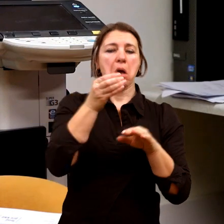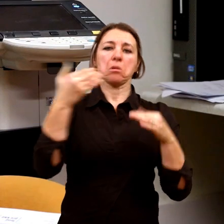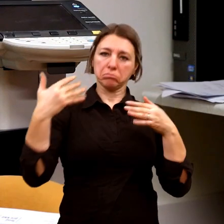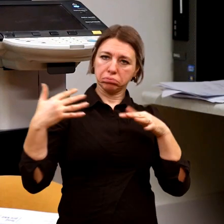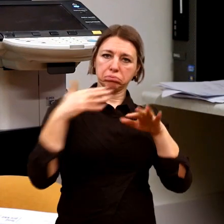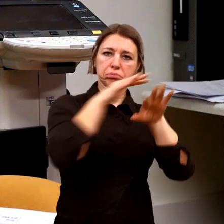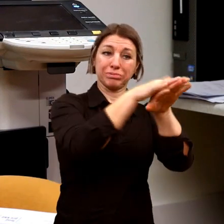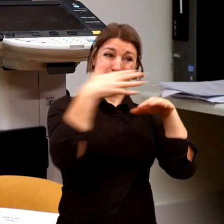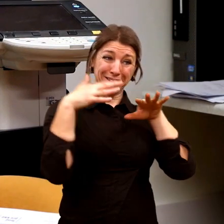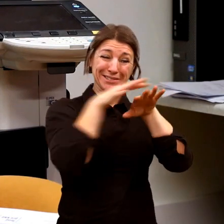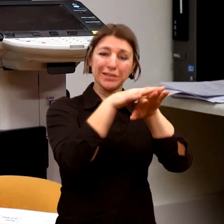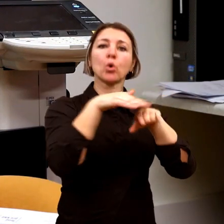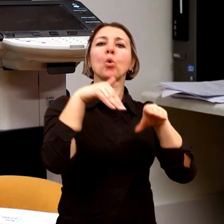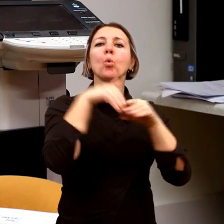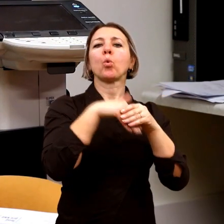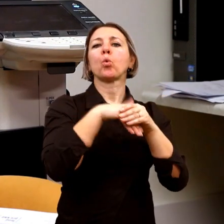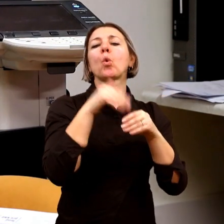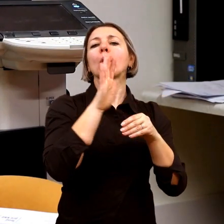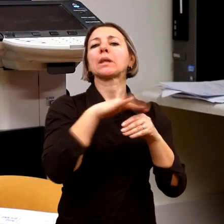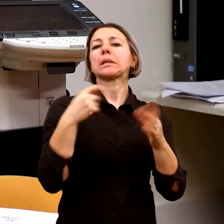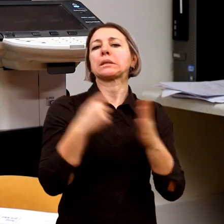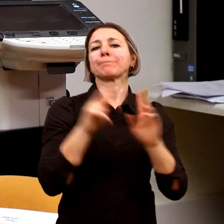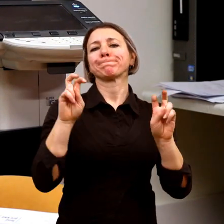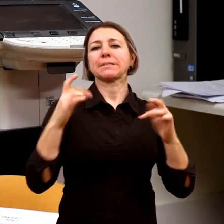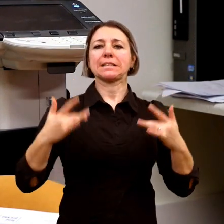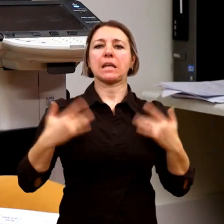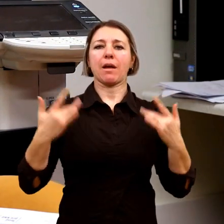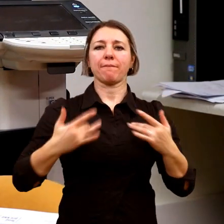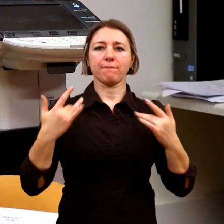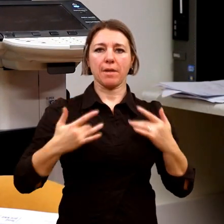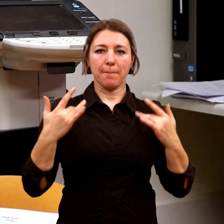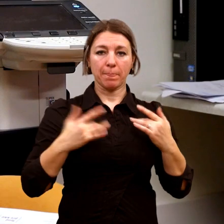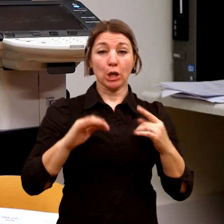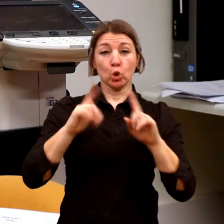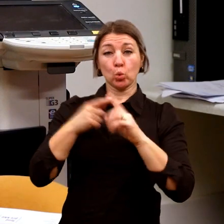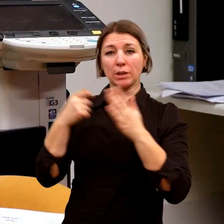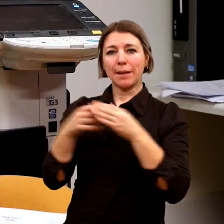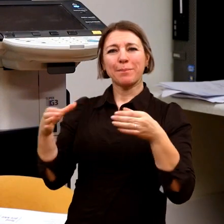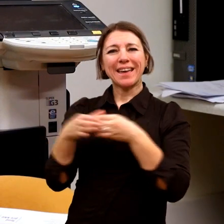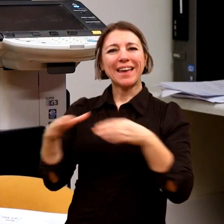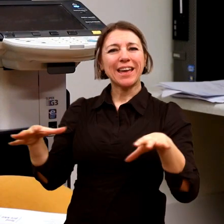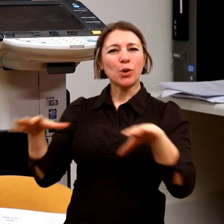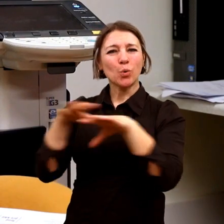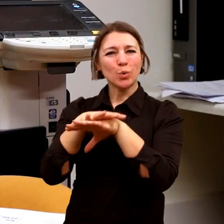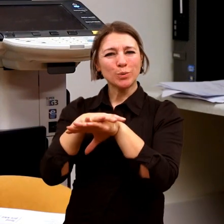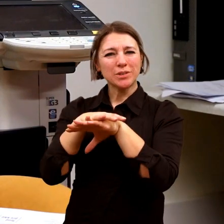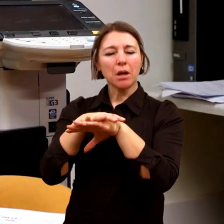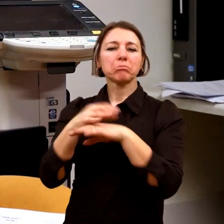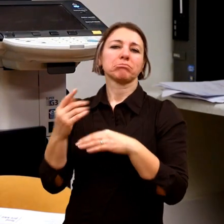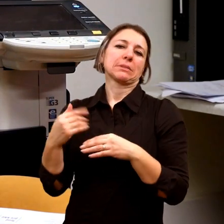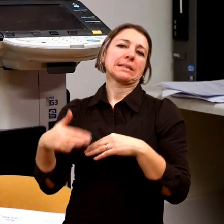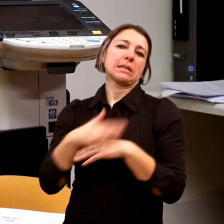školy, kde jsou děti, do skupiny, kde jsou děti intaktní. Zatímco při inkluzi tam vycházíme z toho, že